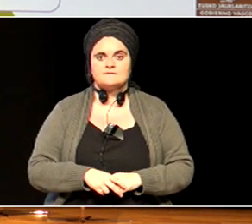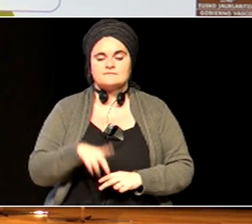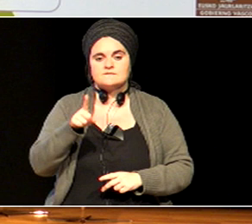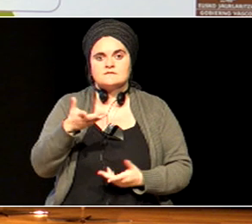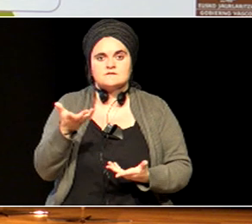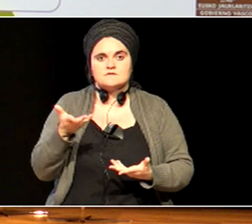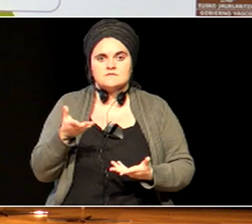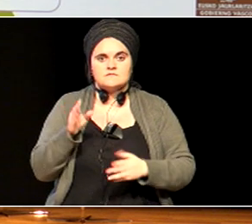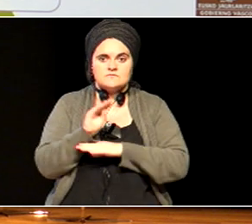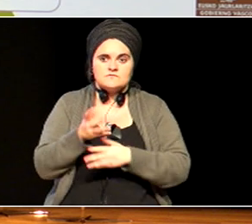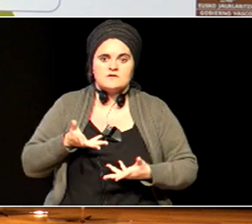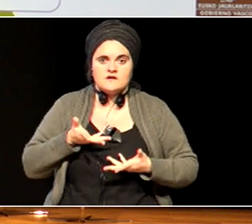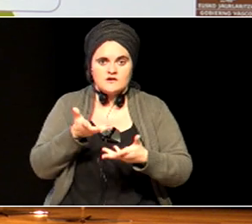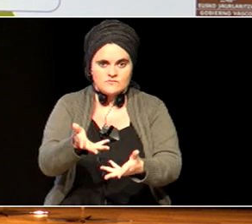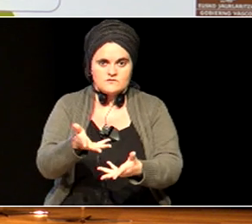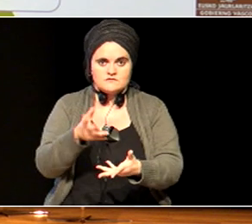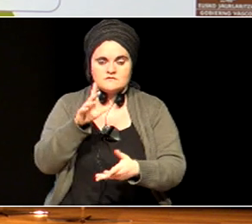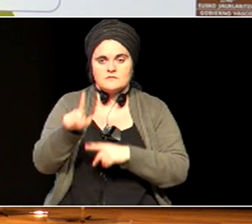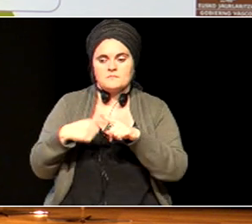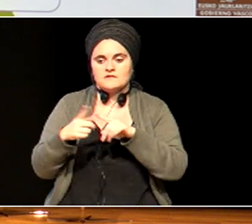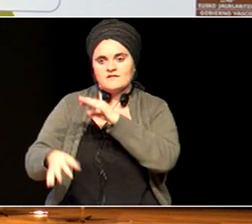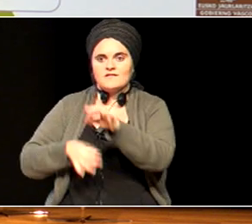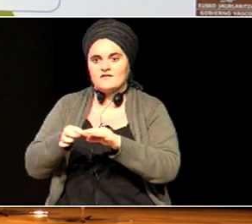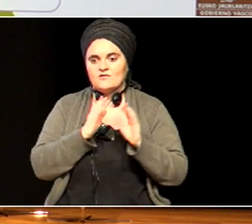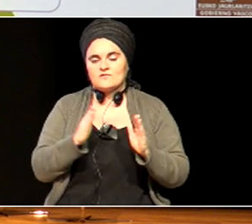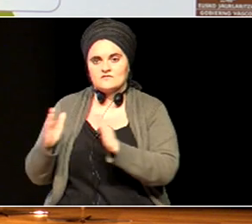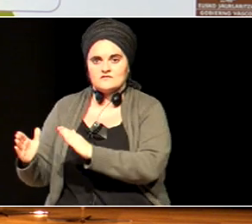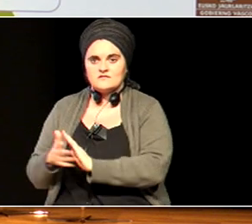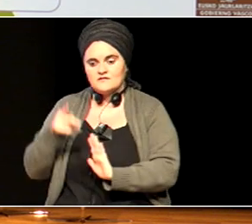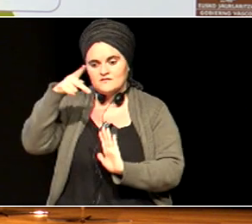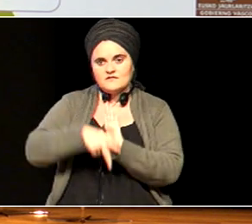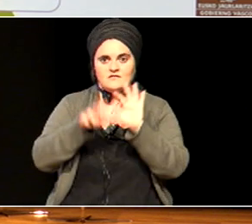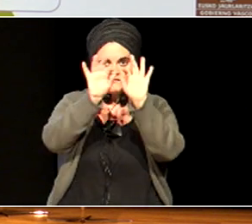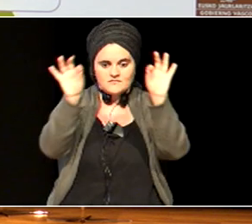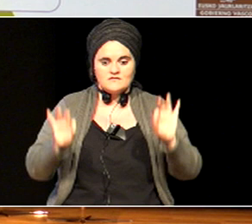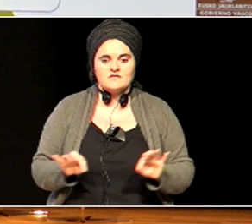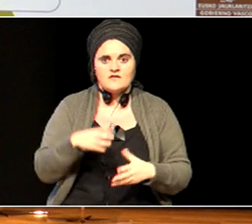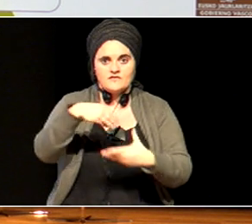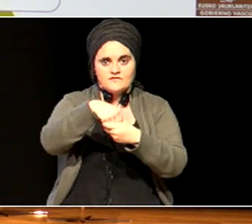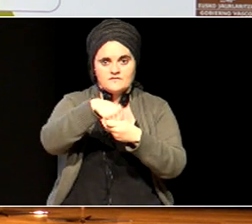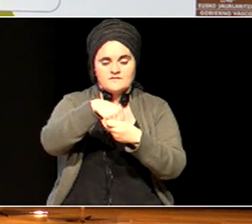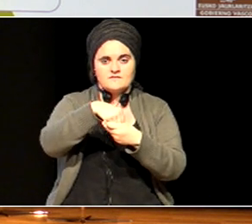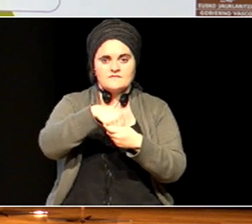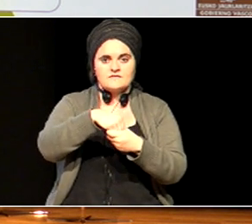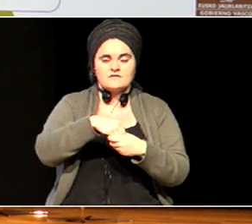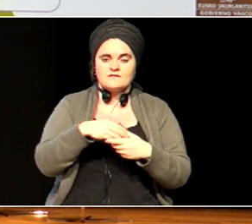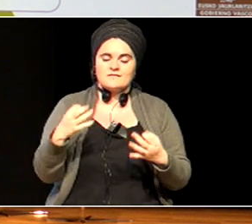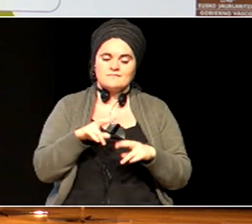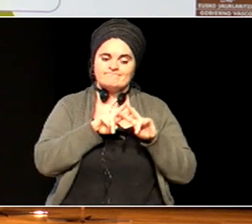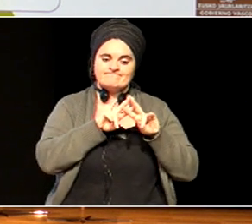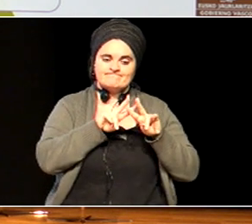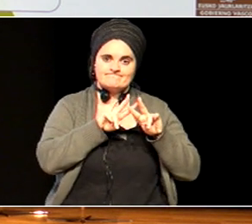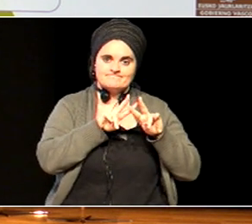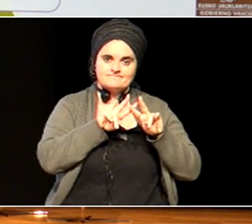antolakuntza egokitzea araudi edo marko normatibo horren baitan ere astertu beharra daukagu